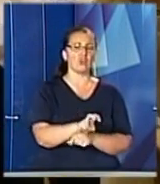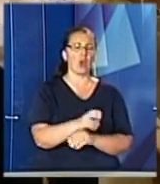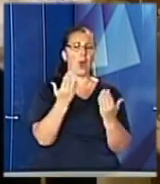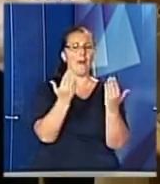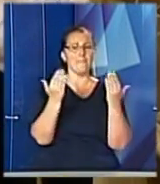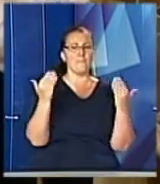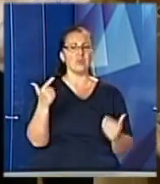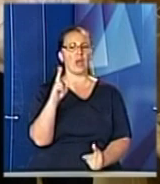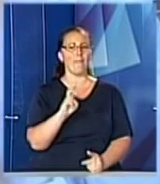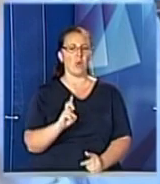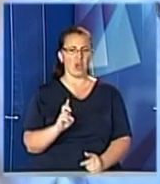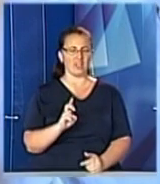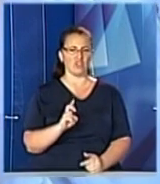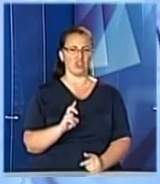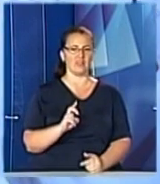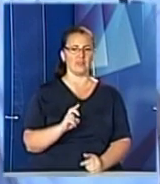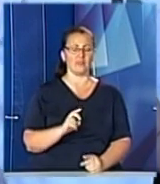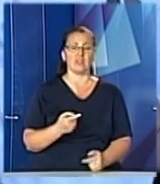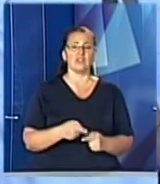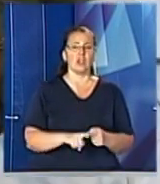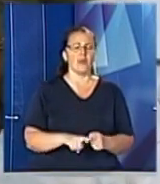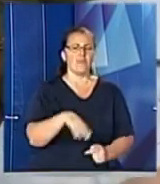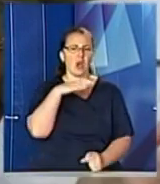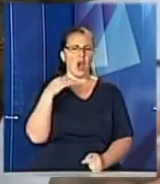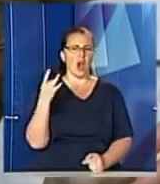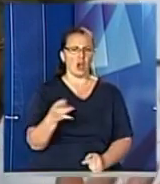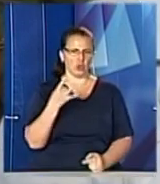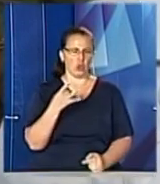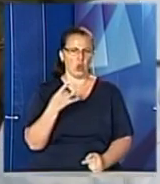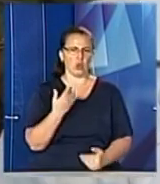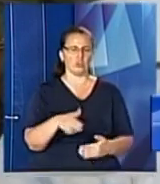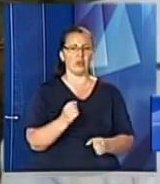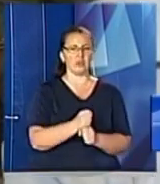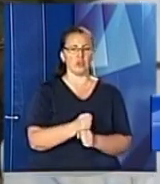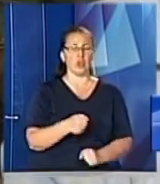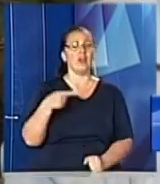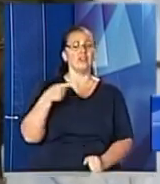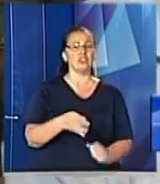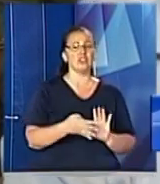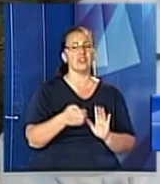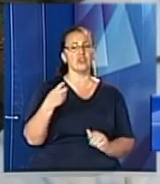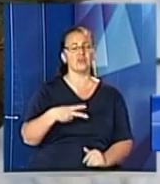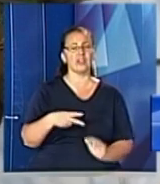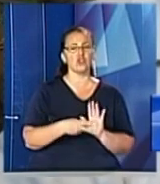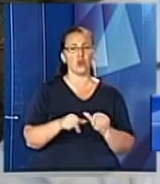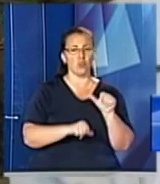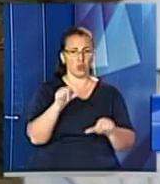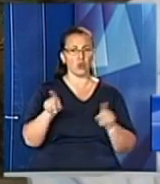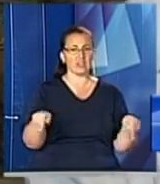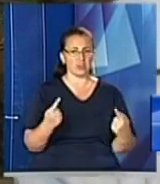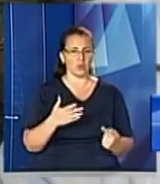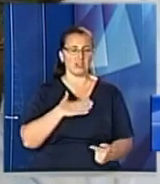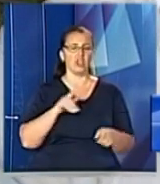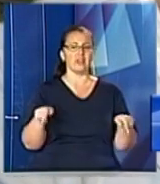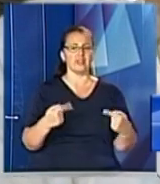який цього року святкує 90 років з моменту заснування. Він заснований був в 1927 році нашими засновниками